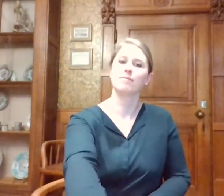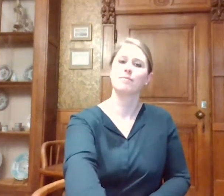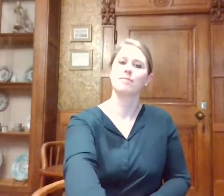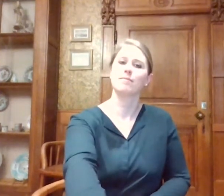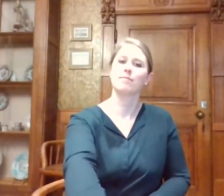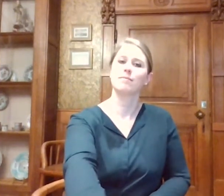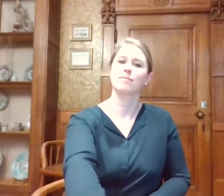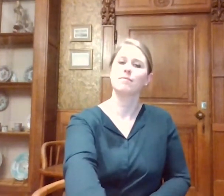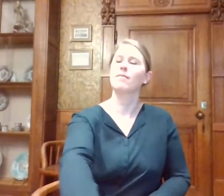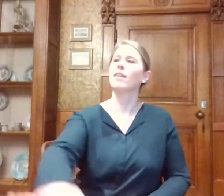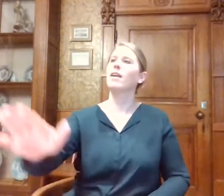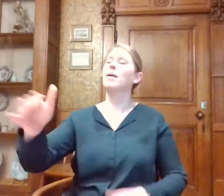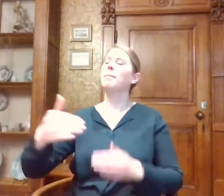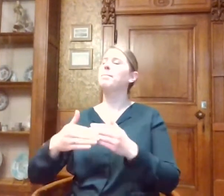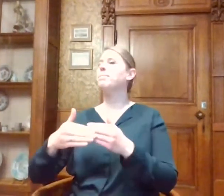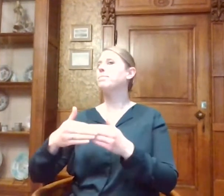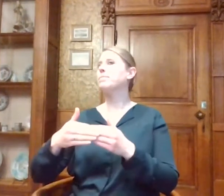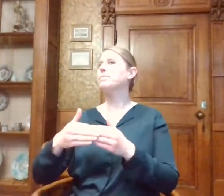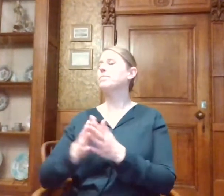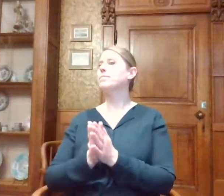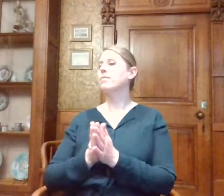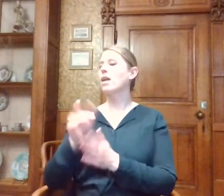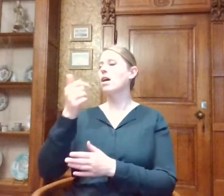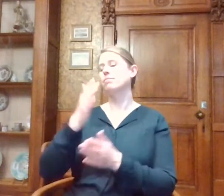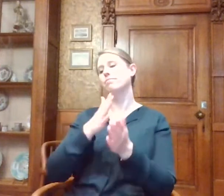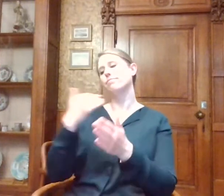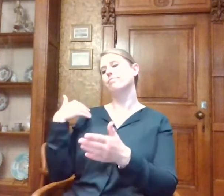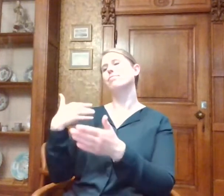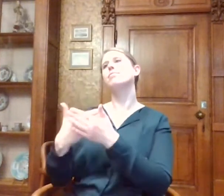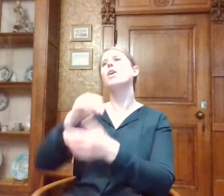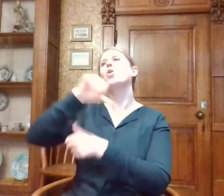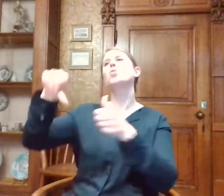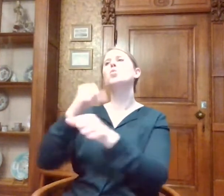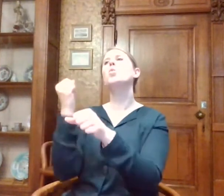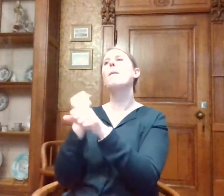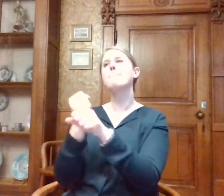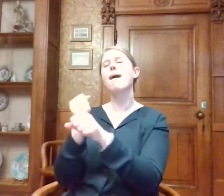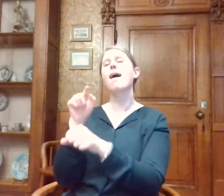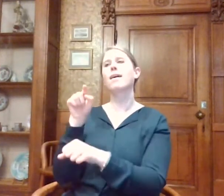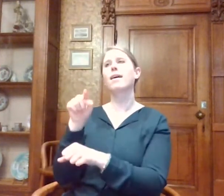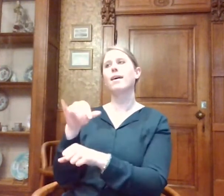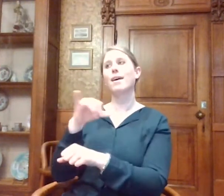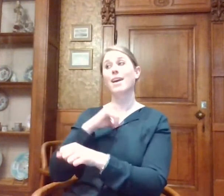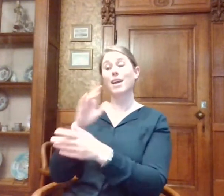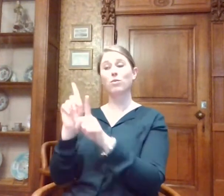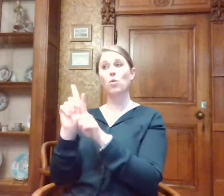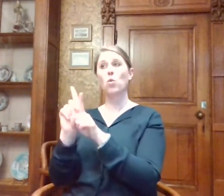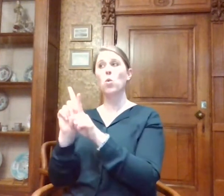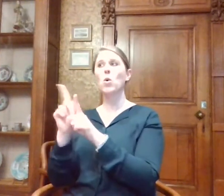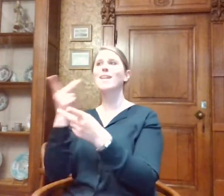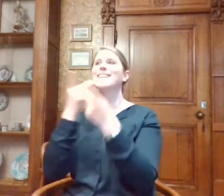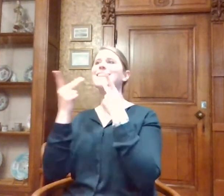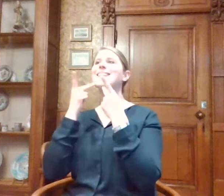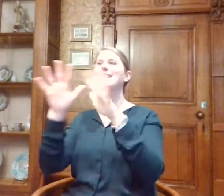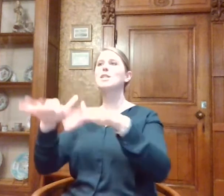En hebben jullie tijdens het maken van de tours ook... En we laten testen door een testpubliek